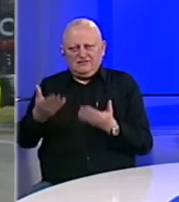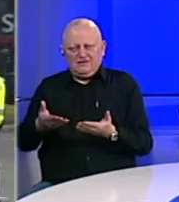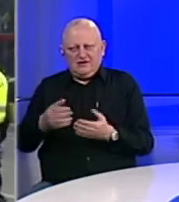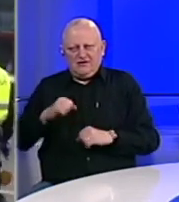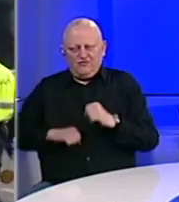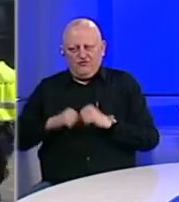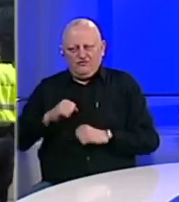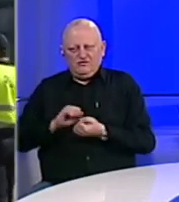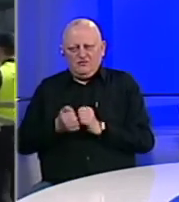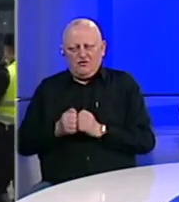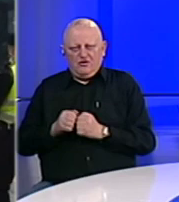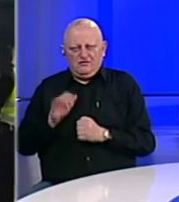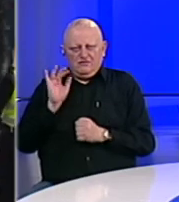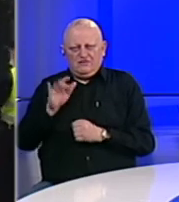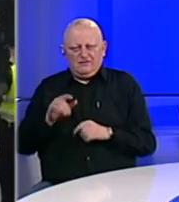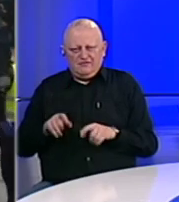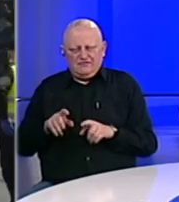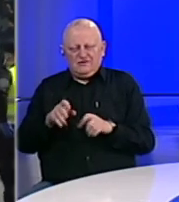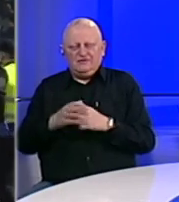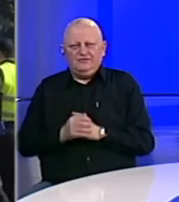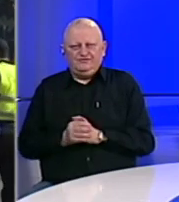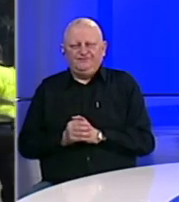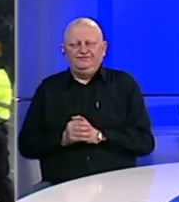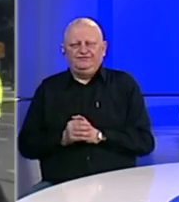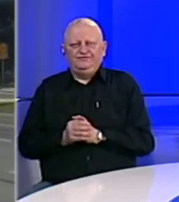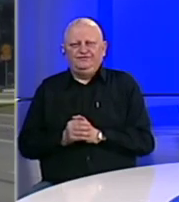u funkciju borbe protiv koronavirusa.